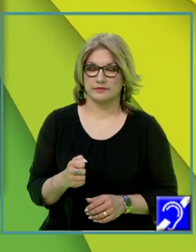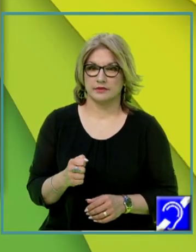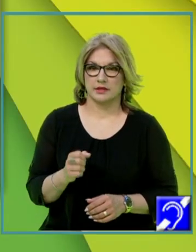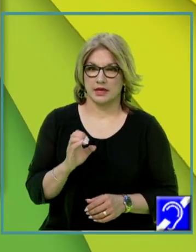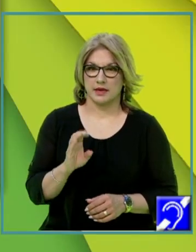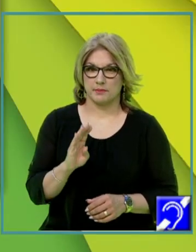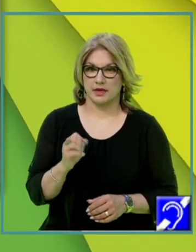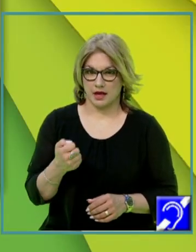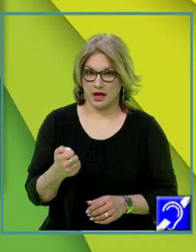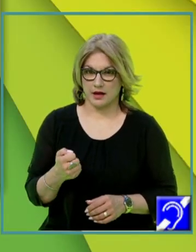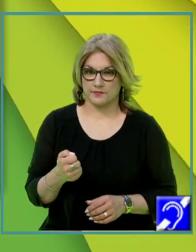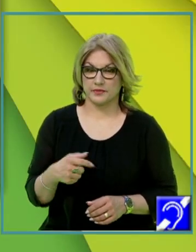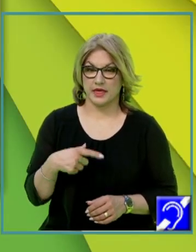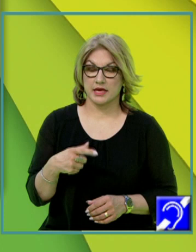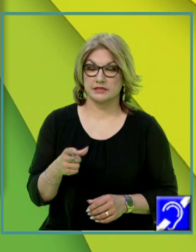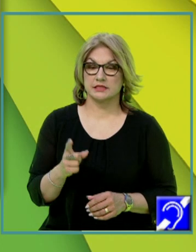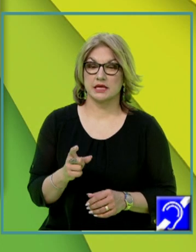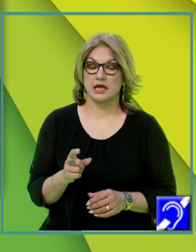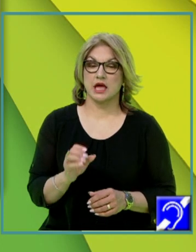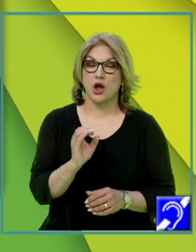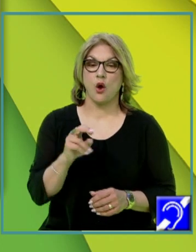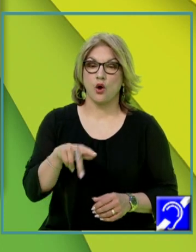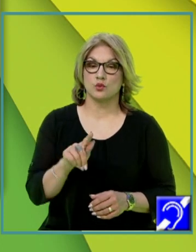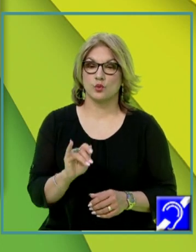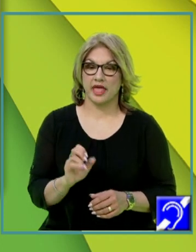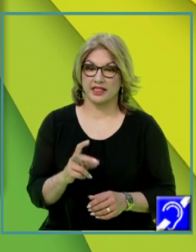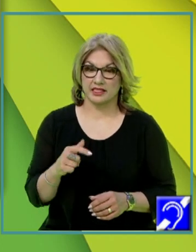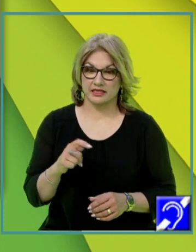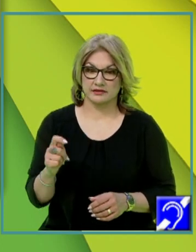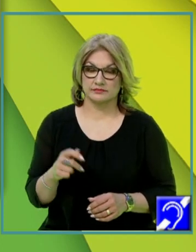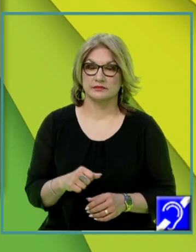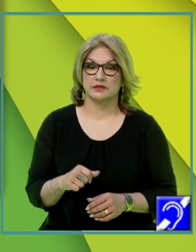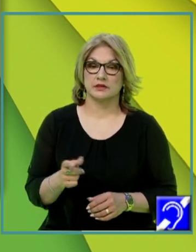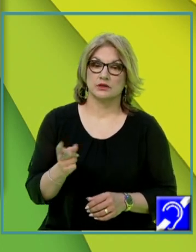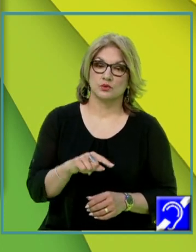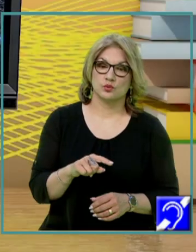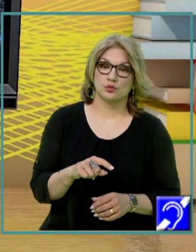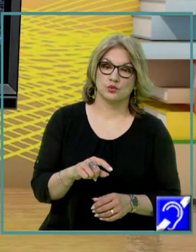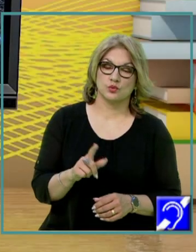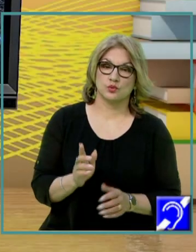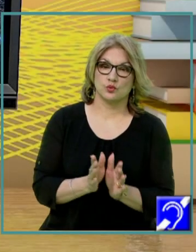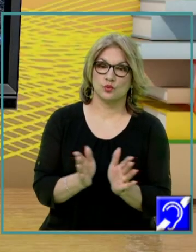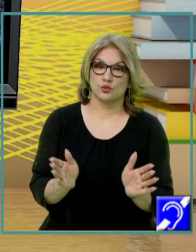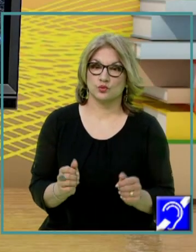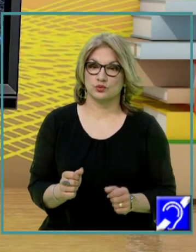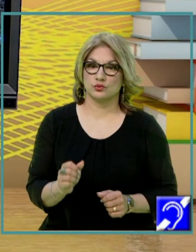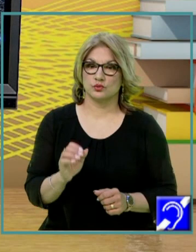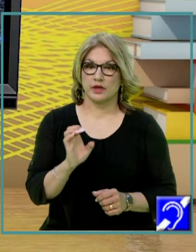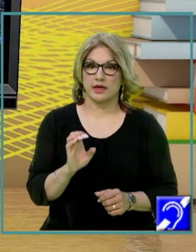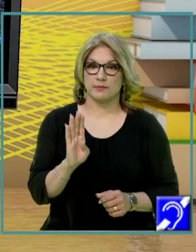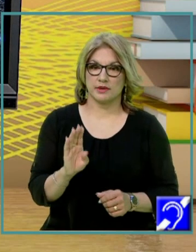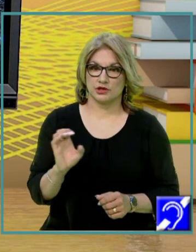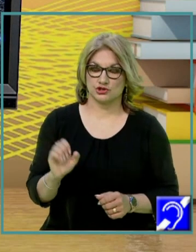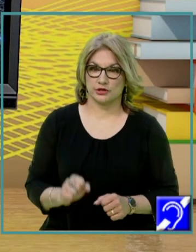EBA, este congruent cu unghiul, am spus EBA cu EBC.